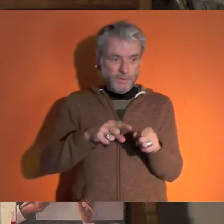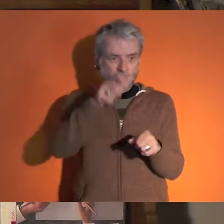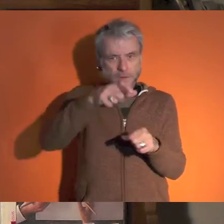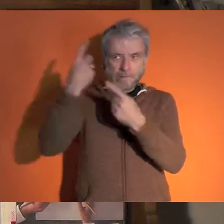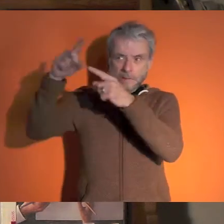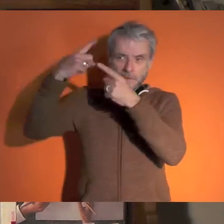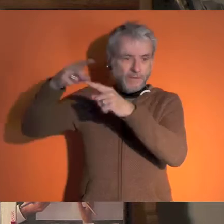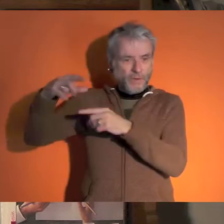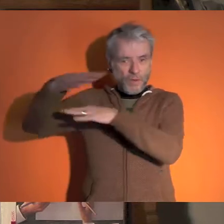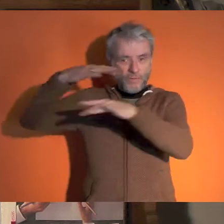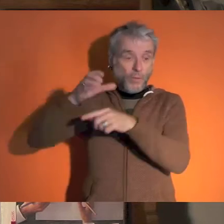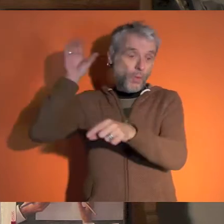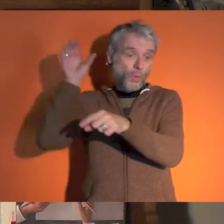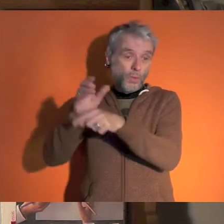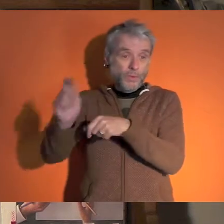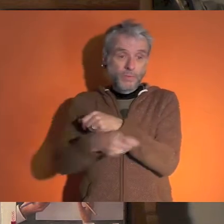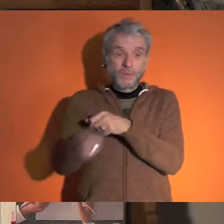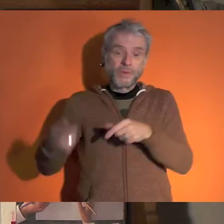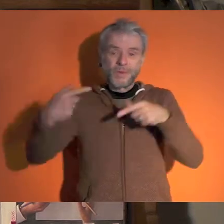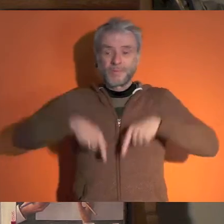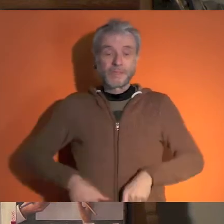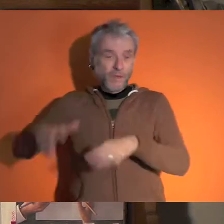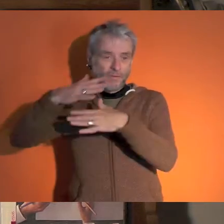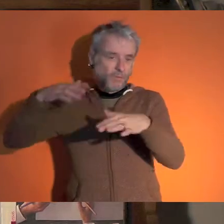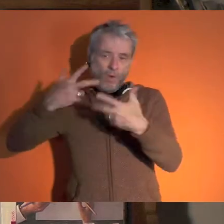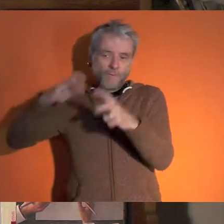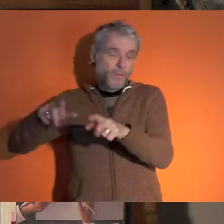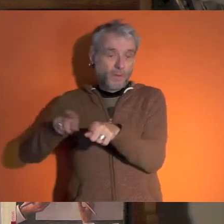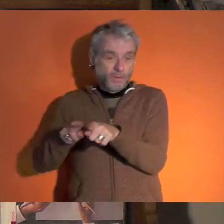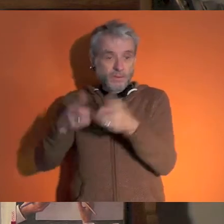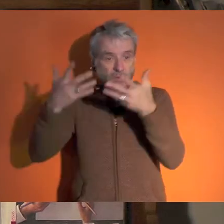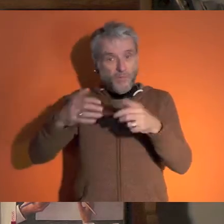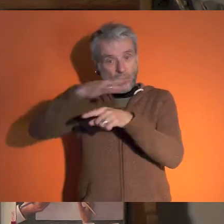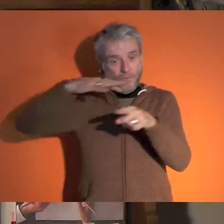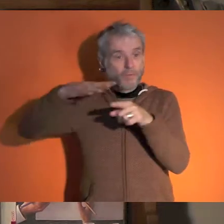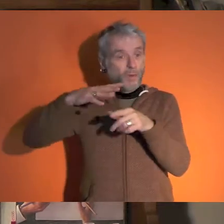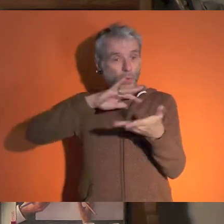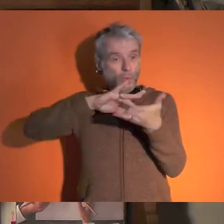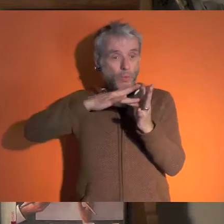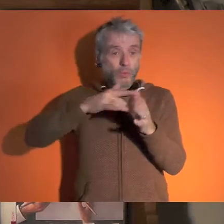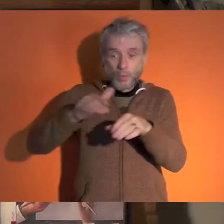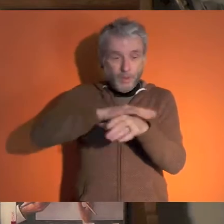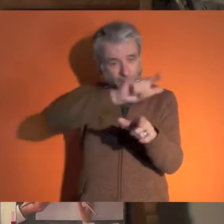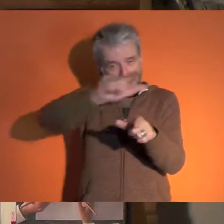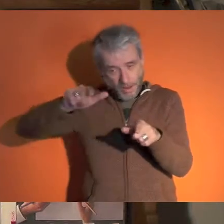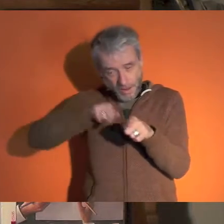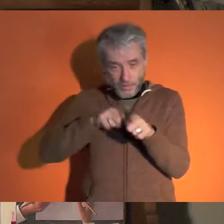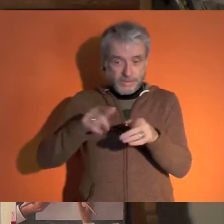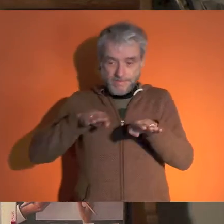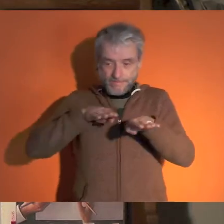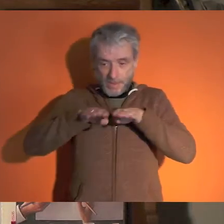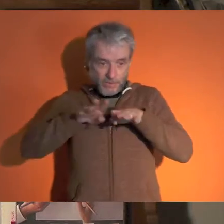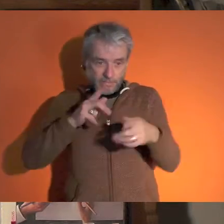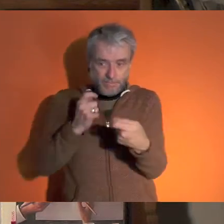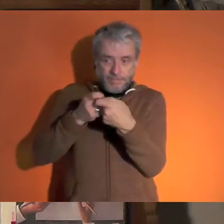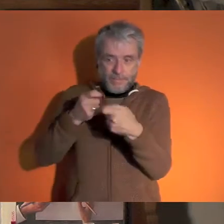'instar de beaucoup de défenseurs de l'environnement opposés à ce qu'il y a un ministère de l'environnement, mais bien à ce que l'environnement soit présent dans